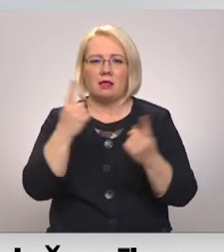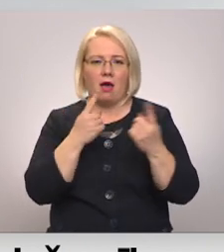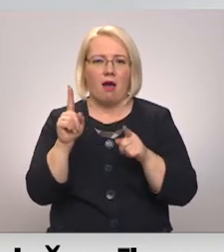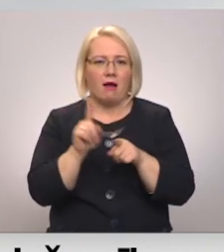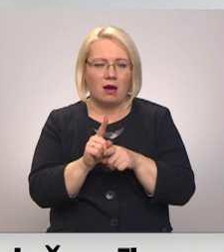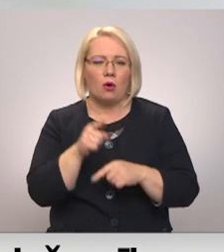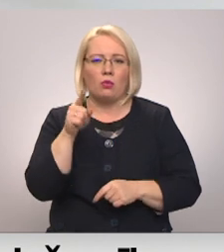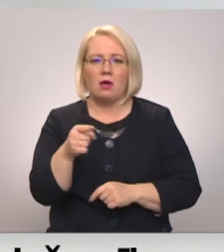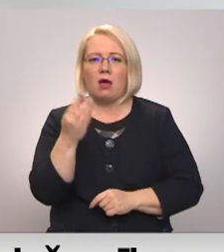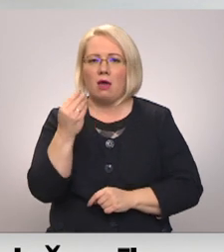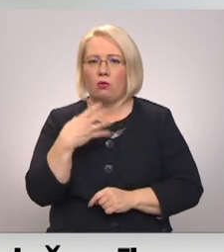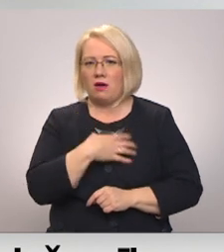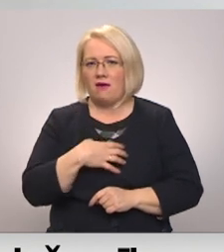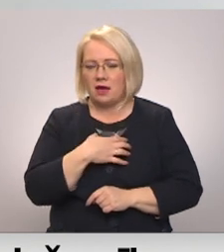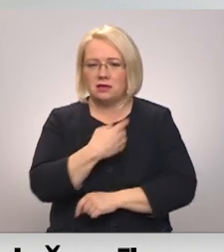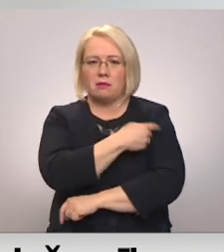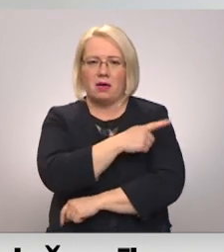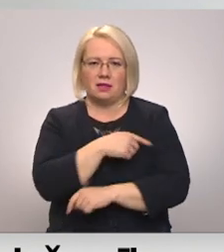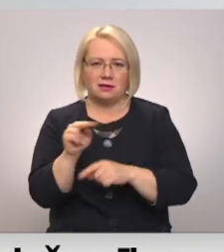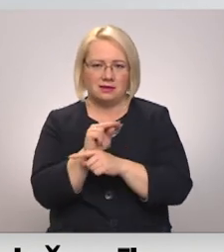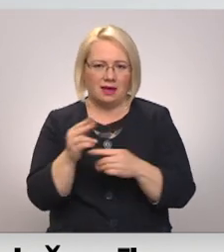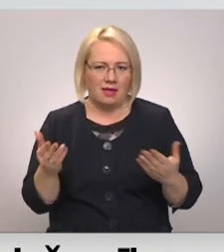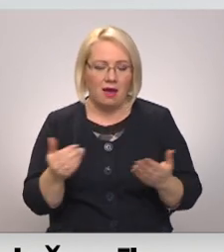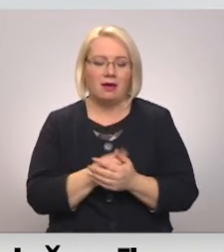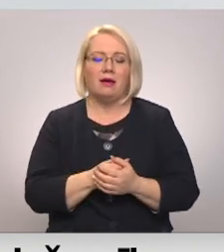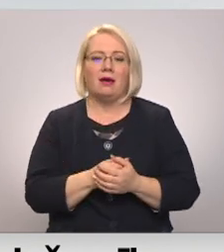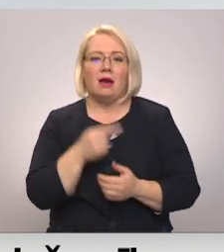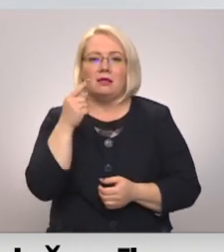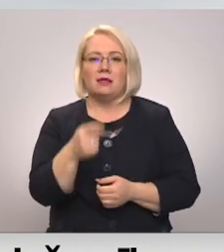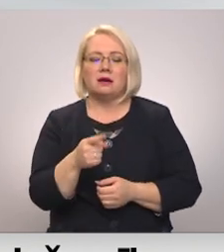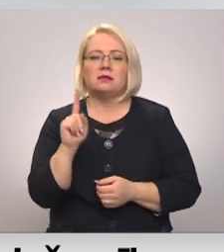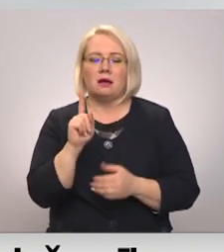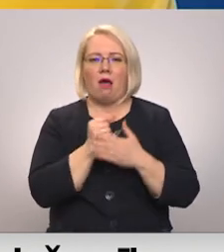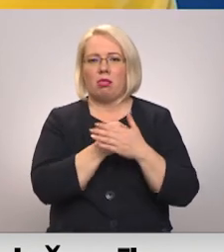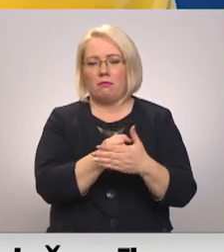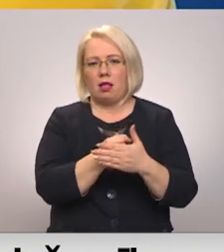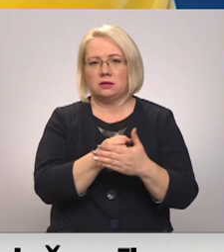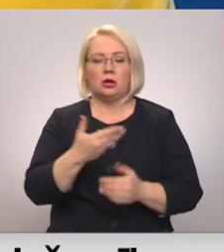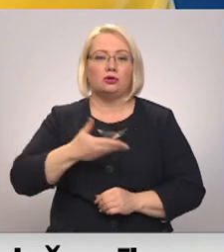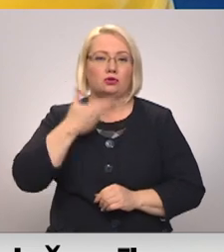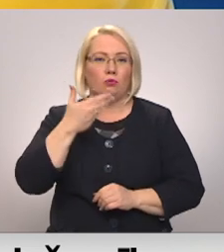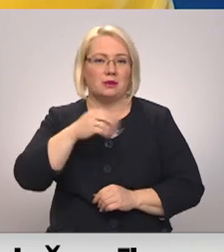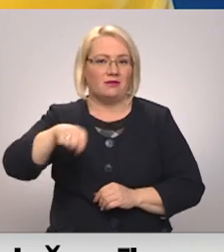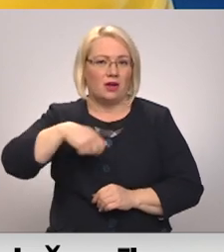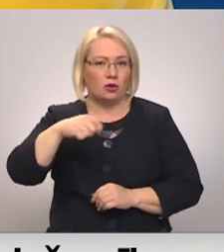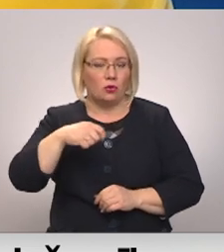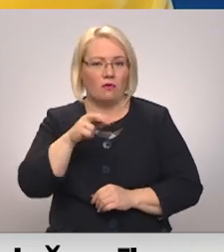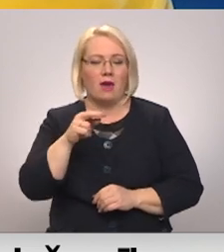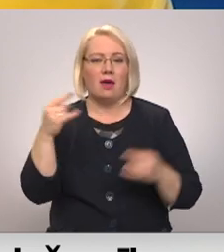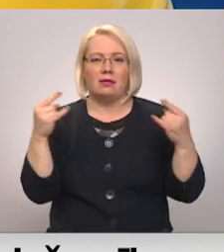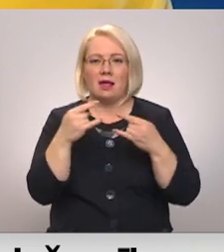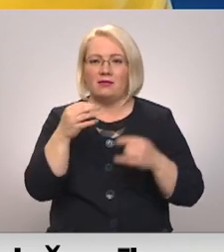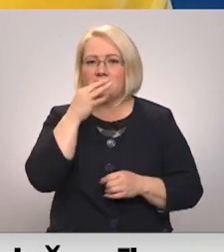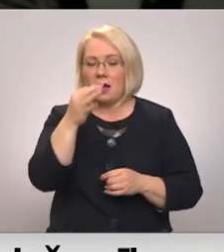Un viņiem tā naudiņa ir vajadzīga arī medicīnai. Nu, tas viņiem ir atbalsts. Zūpas virtuvēs RTV atzīst,